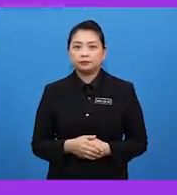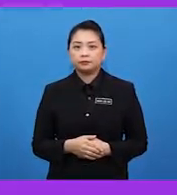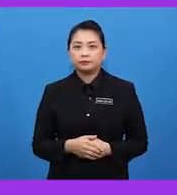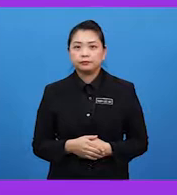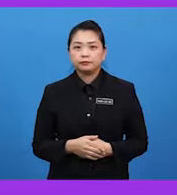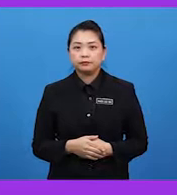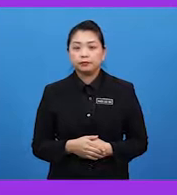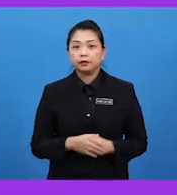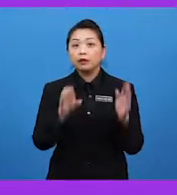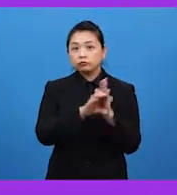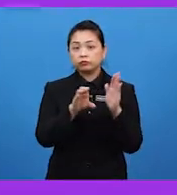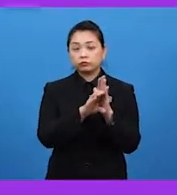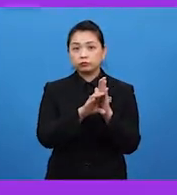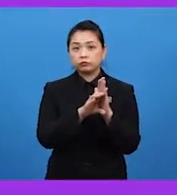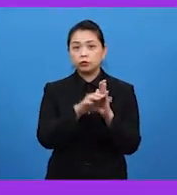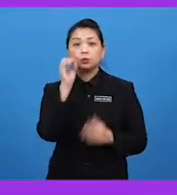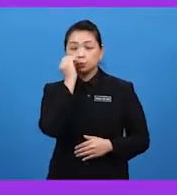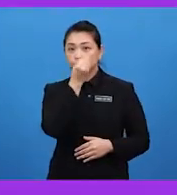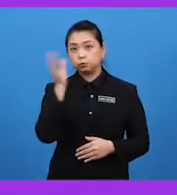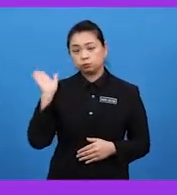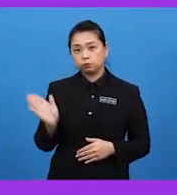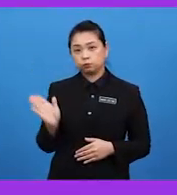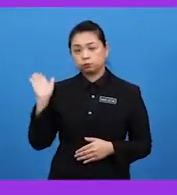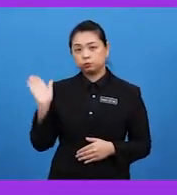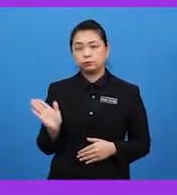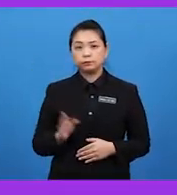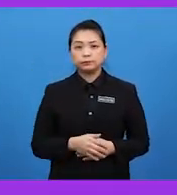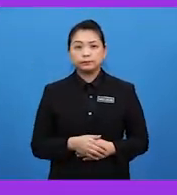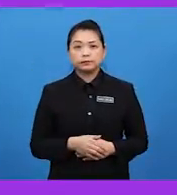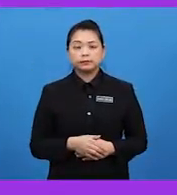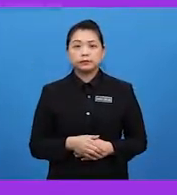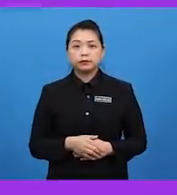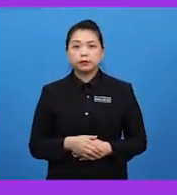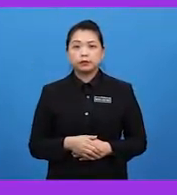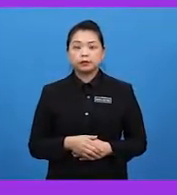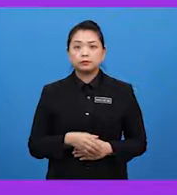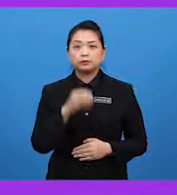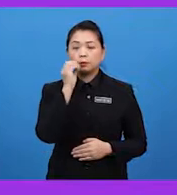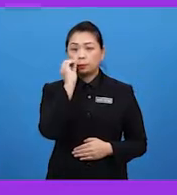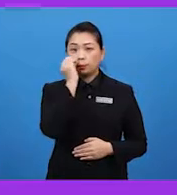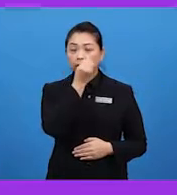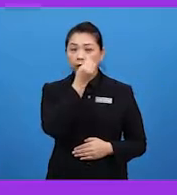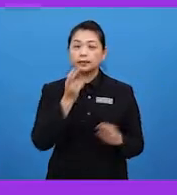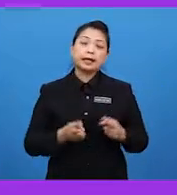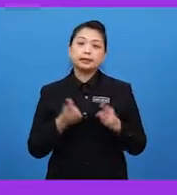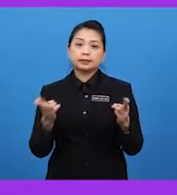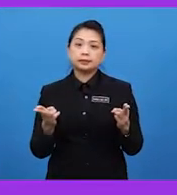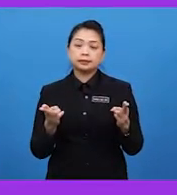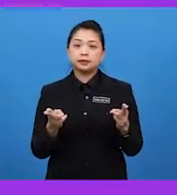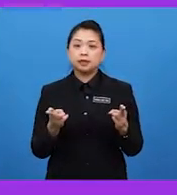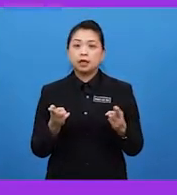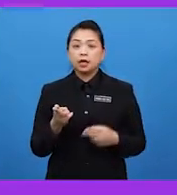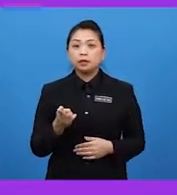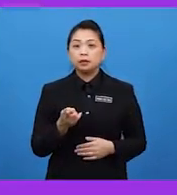Contoh bunga jenis ini ialah bunga pada pokok bunga raya dan